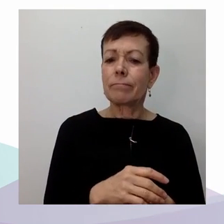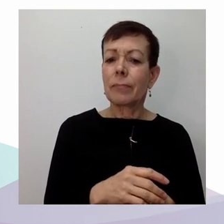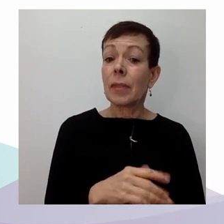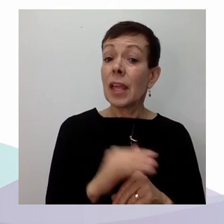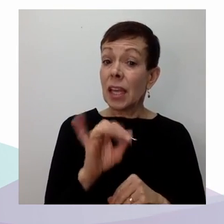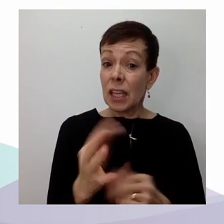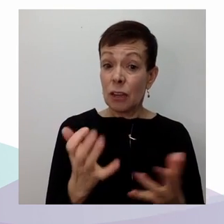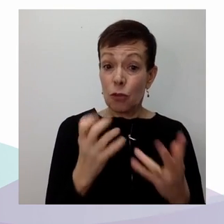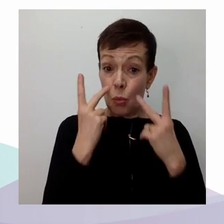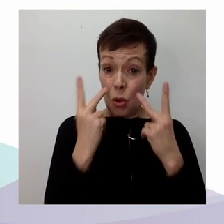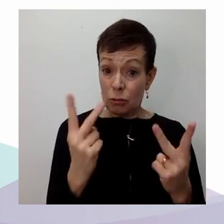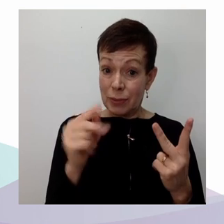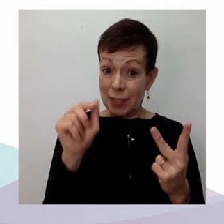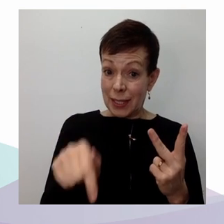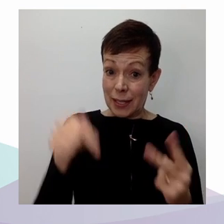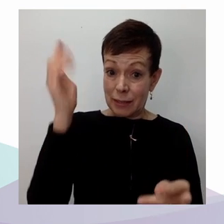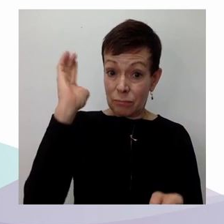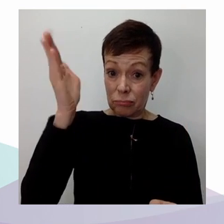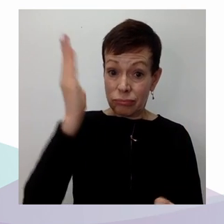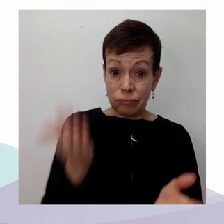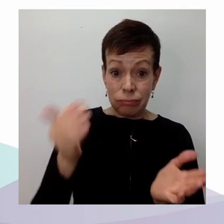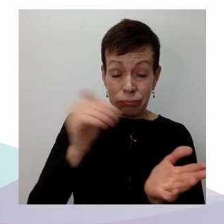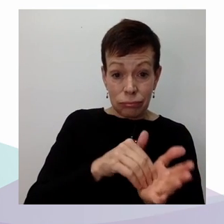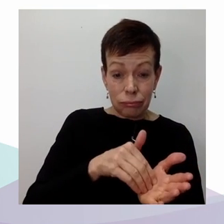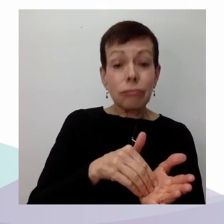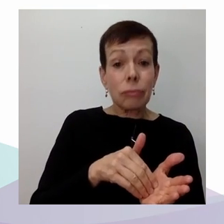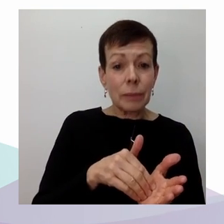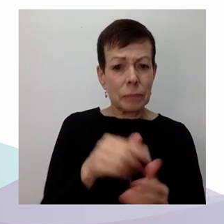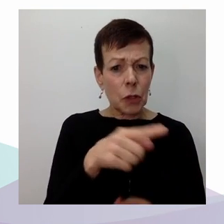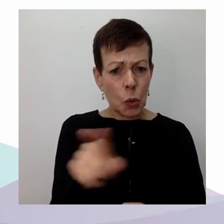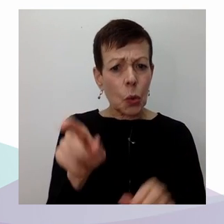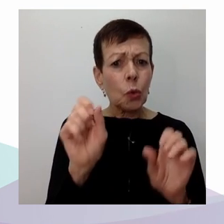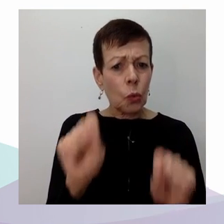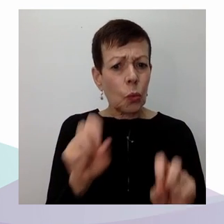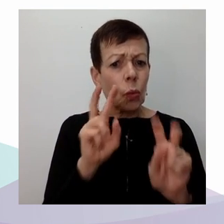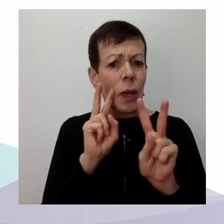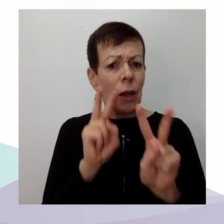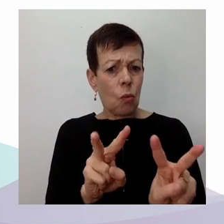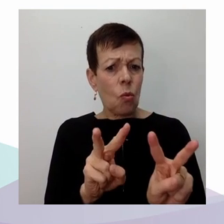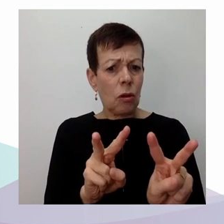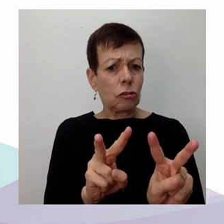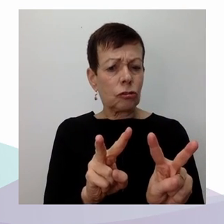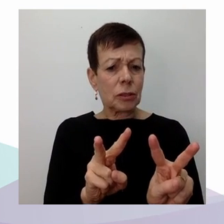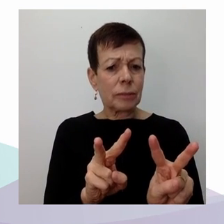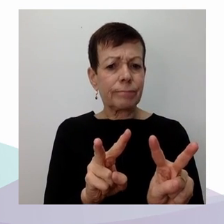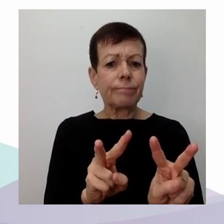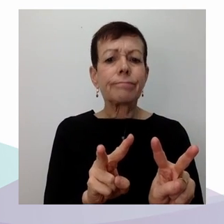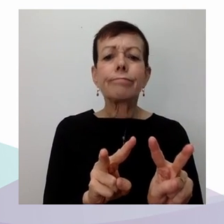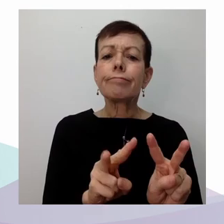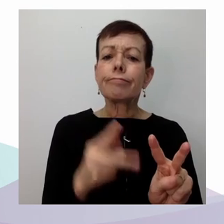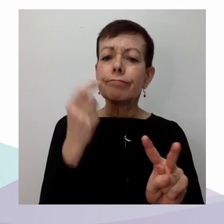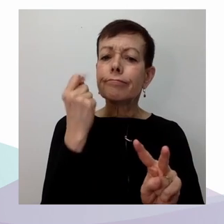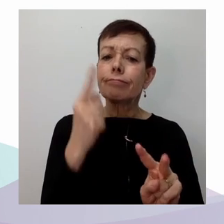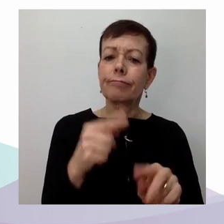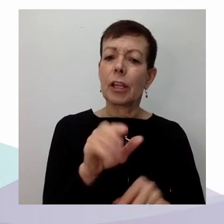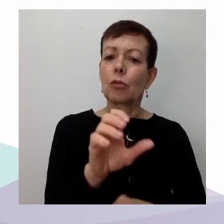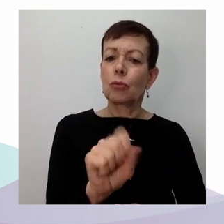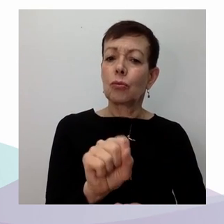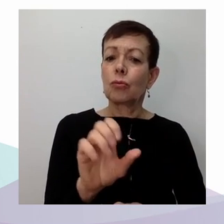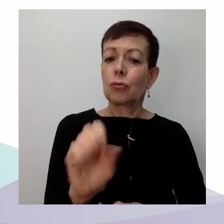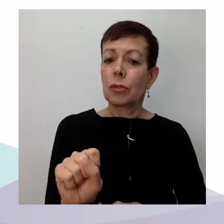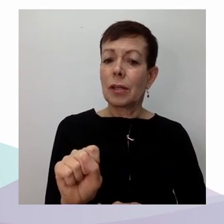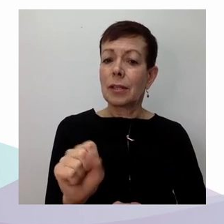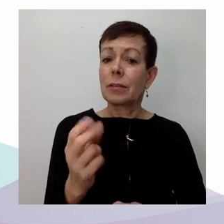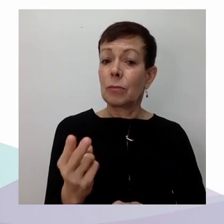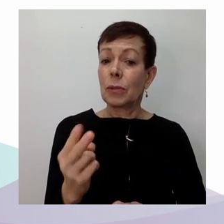disponible sur la plateforme Congrès 2022 dans les prochains jours. Nous espérons que vous